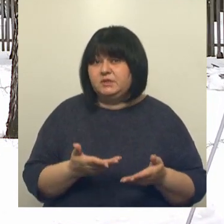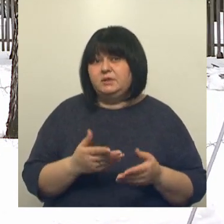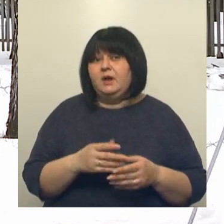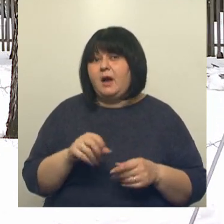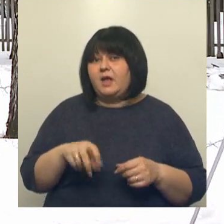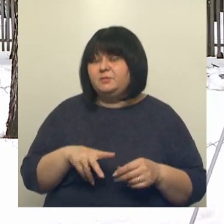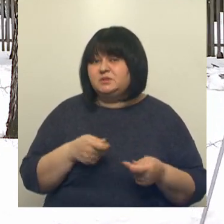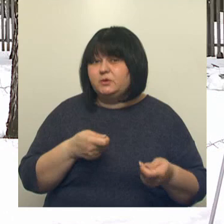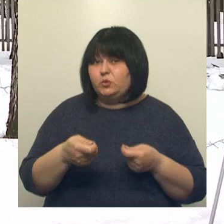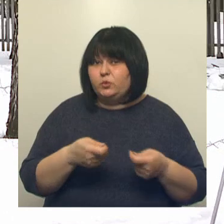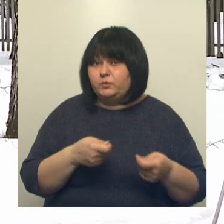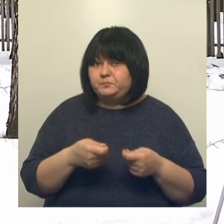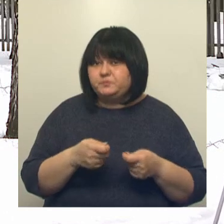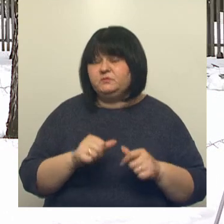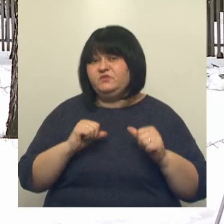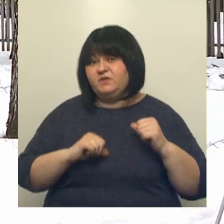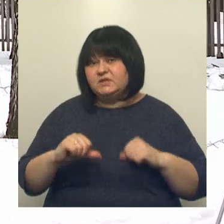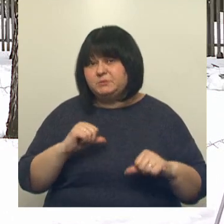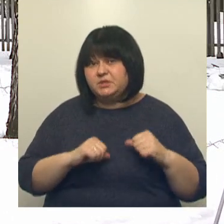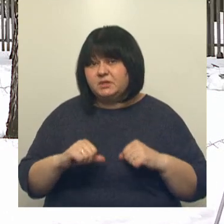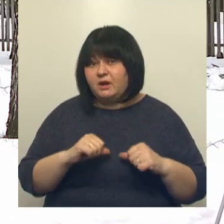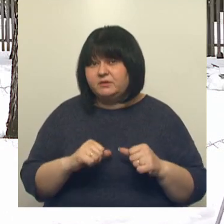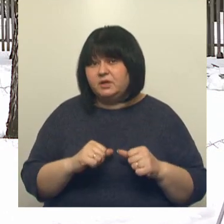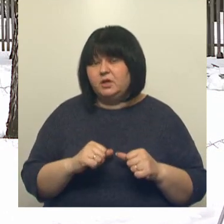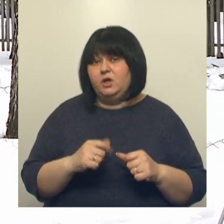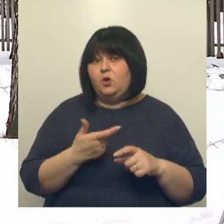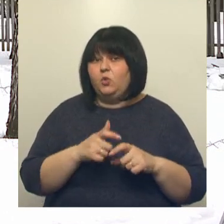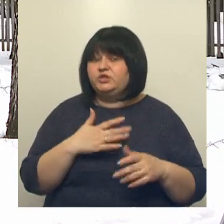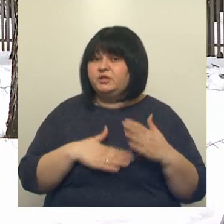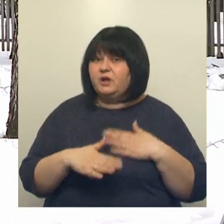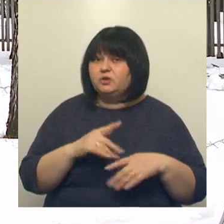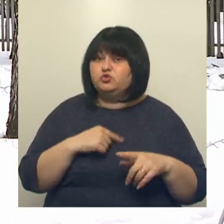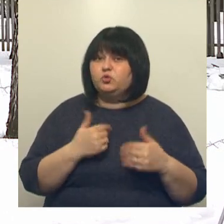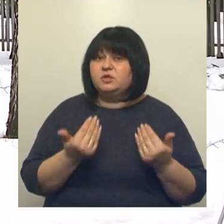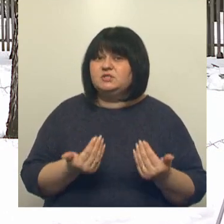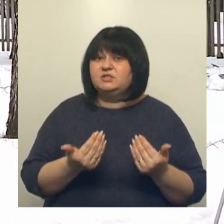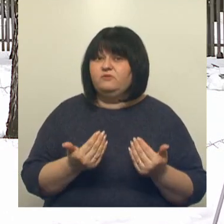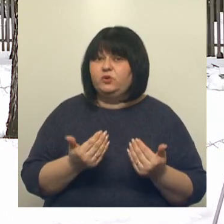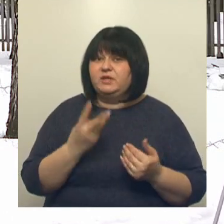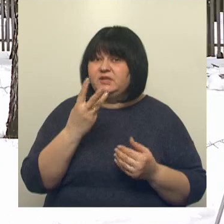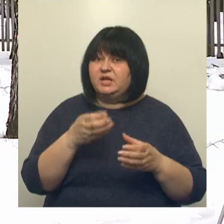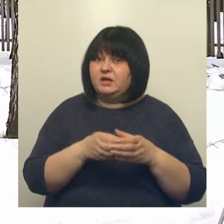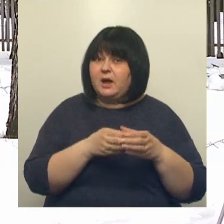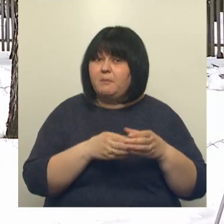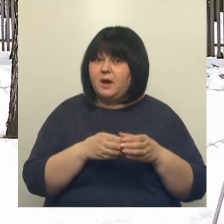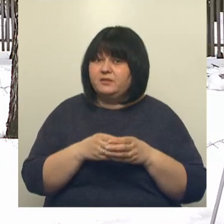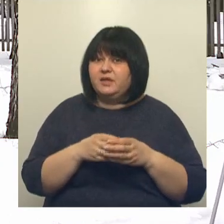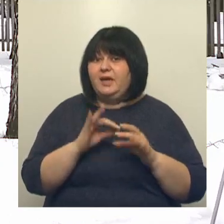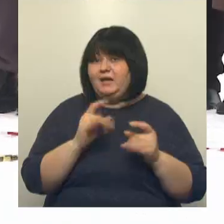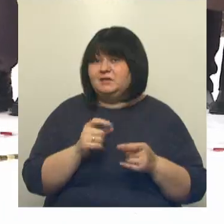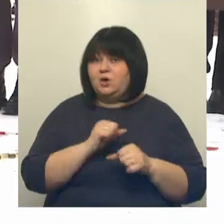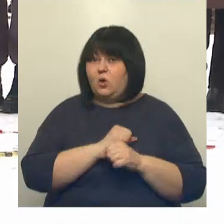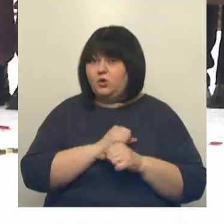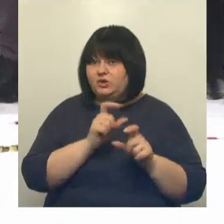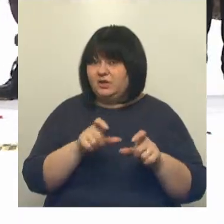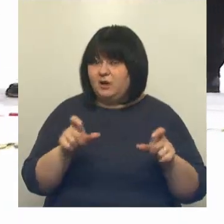административно-управленческий аппарат, воспитатели. И очень отрадно, что у нас сегодня три команды из числа отдыхающих.